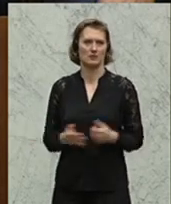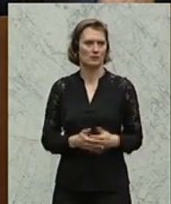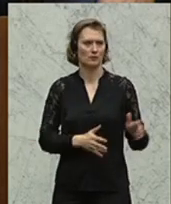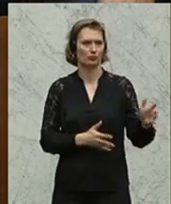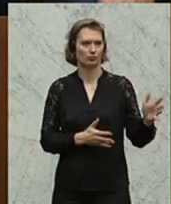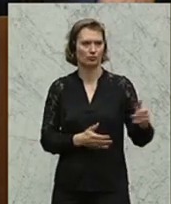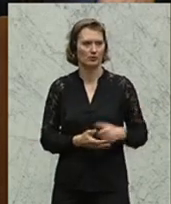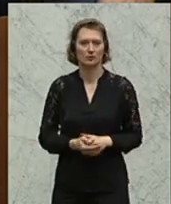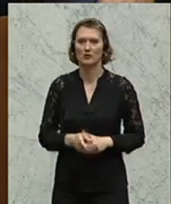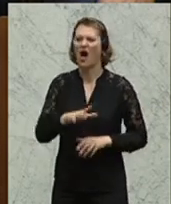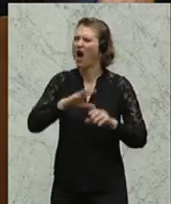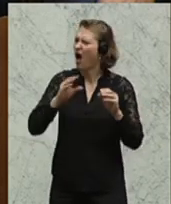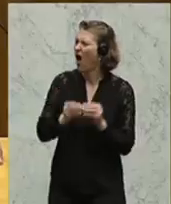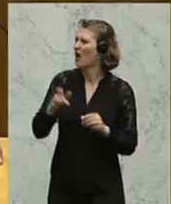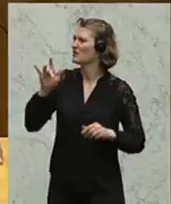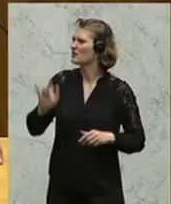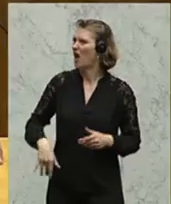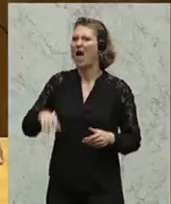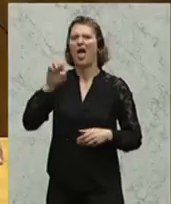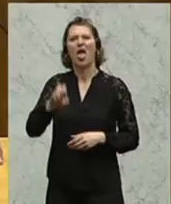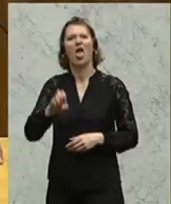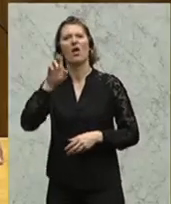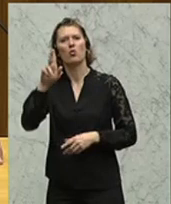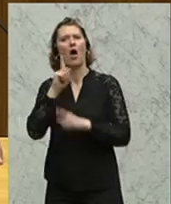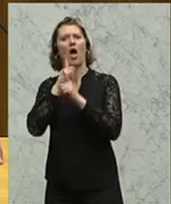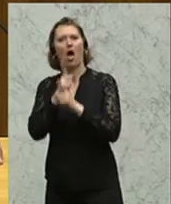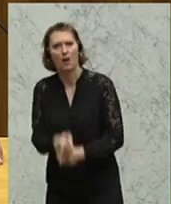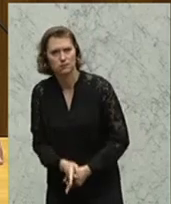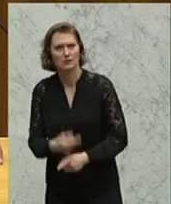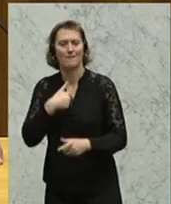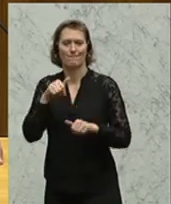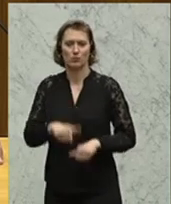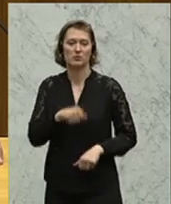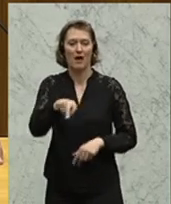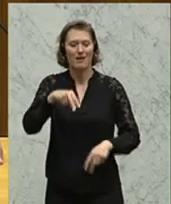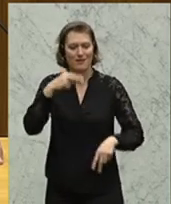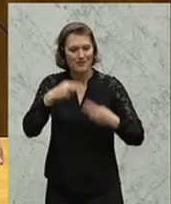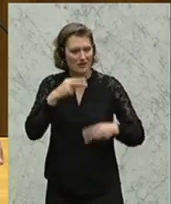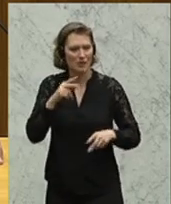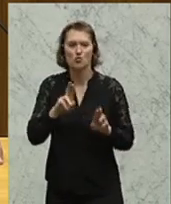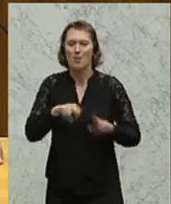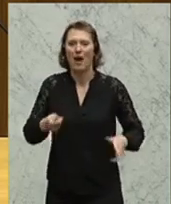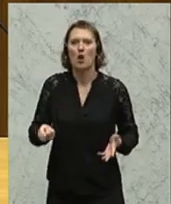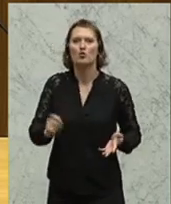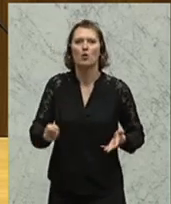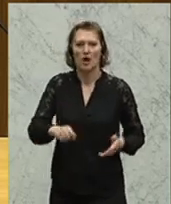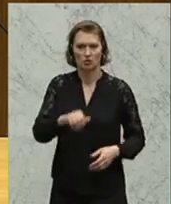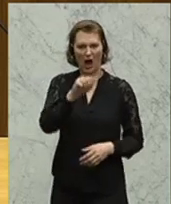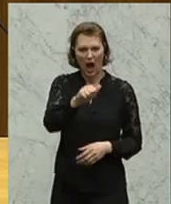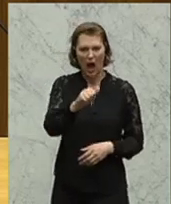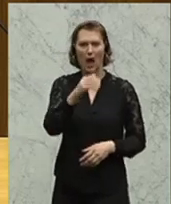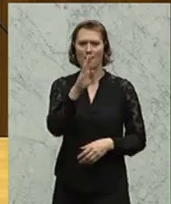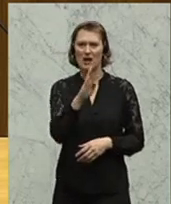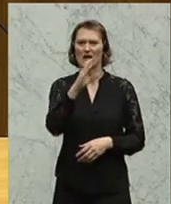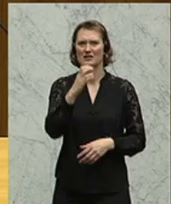Jetzt wird ja alles vorgeschrieben, auch von der EU. Gehen Sie in August aus, essen Sie ein normales Gulasch. A, B, C, D, E. Ich